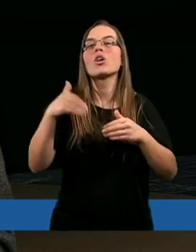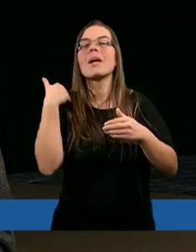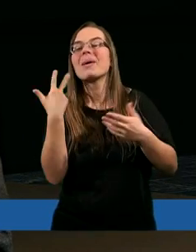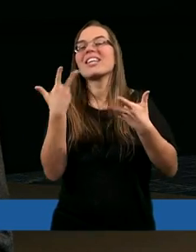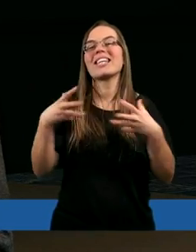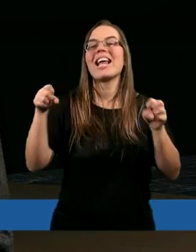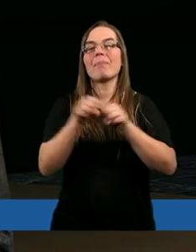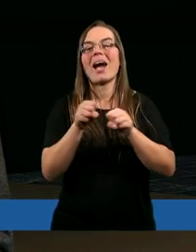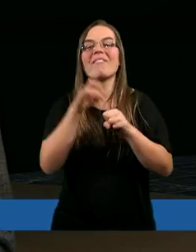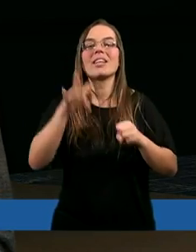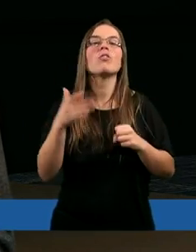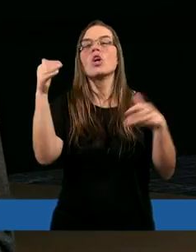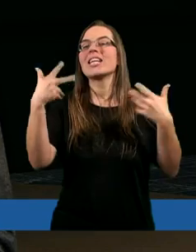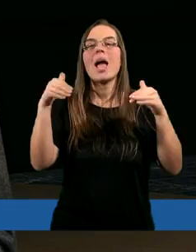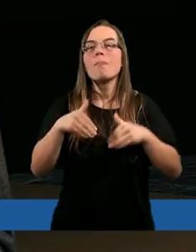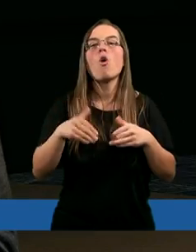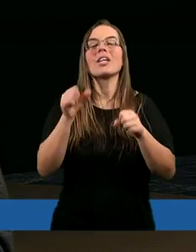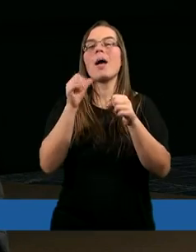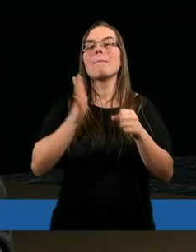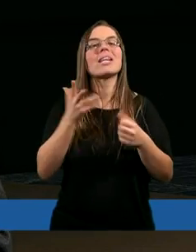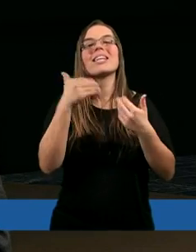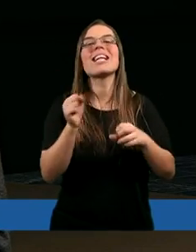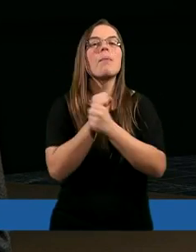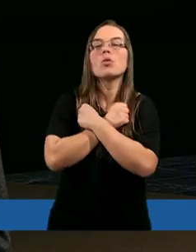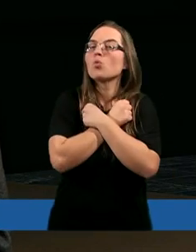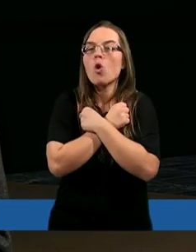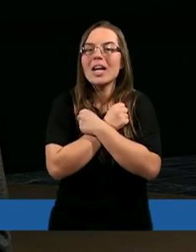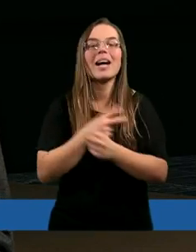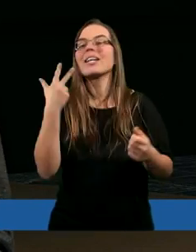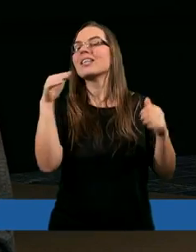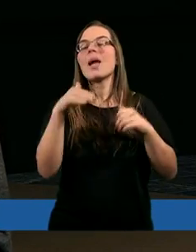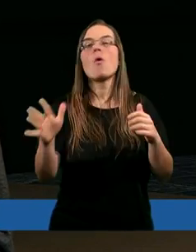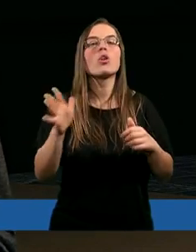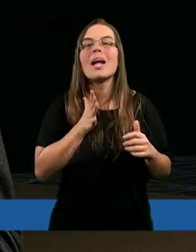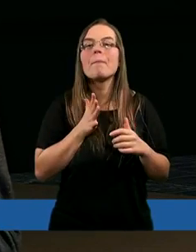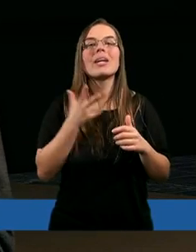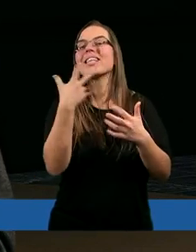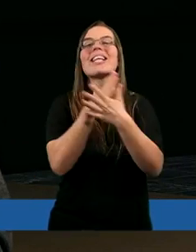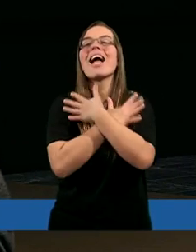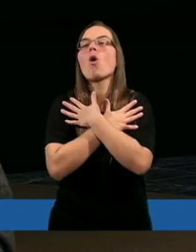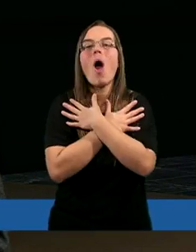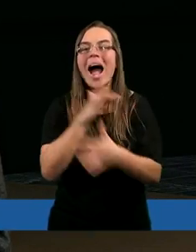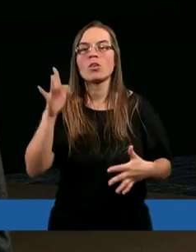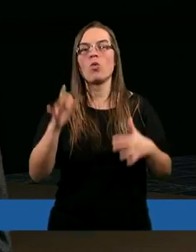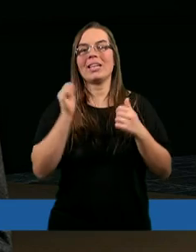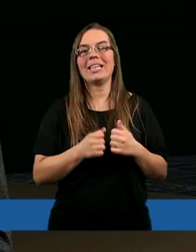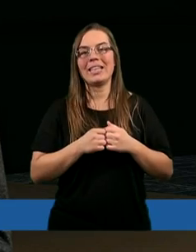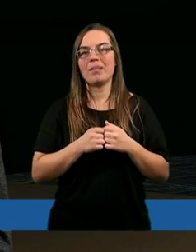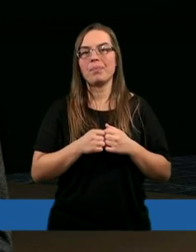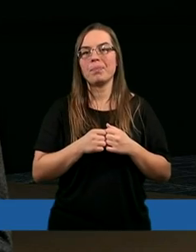niesprawiedliwy. Nie może być niemiłosierny. Nie może być niekochający.